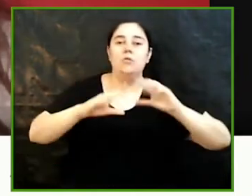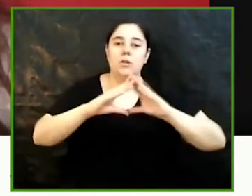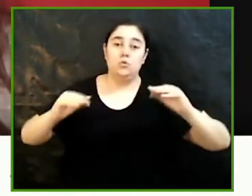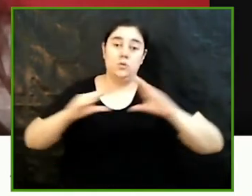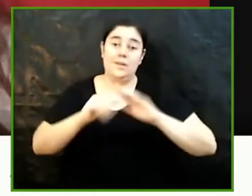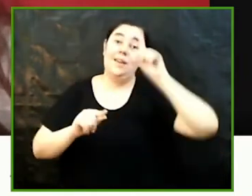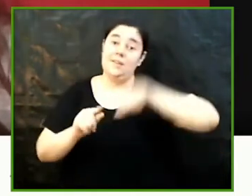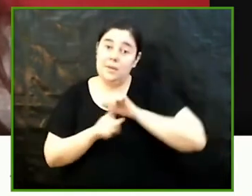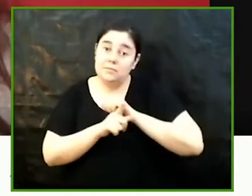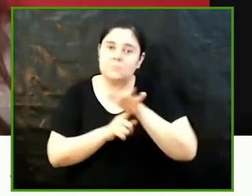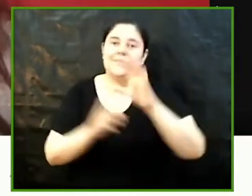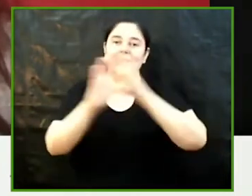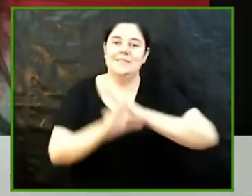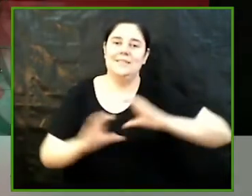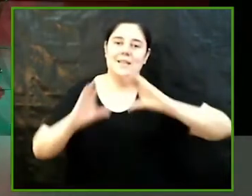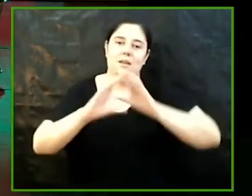ciència.